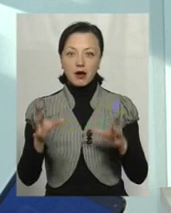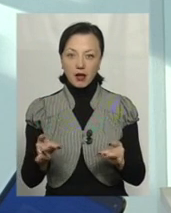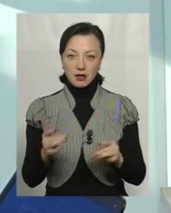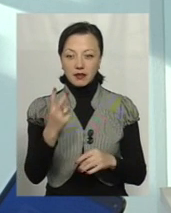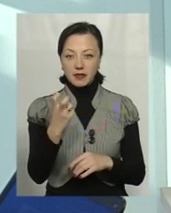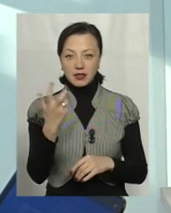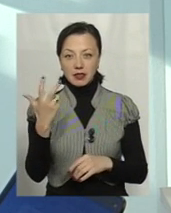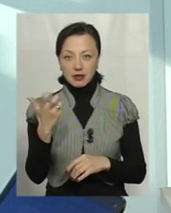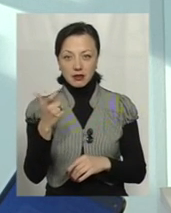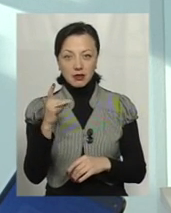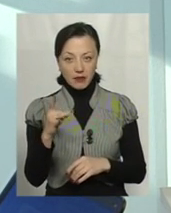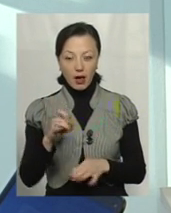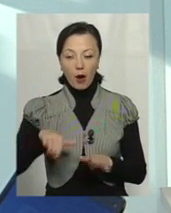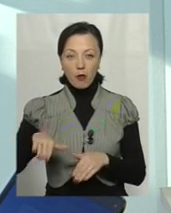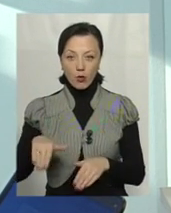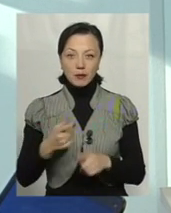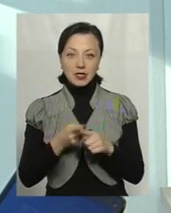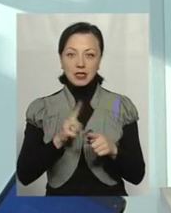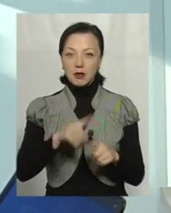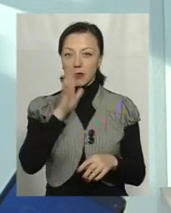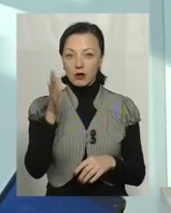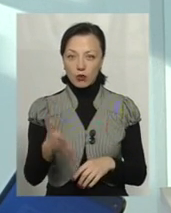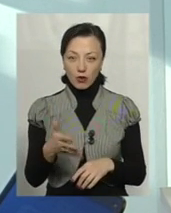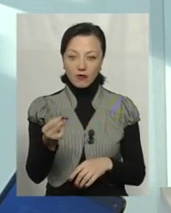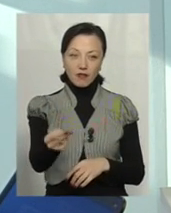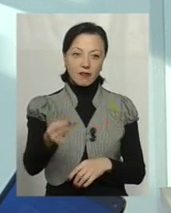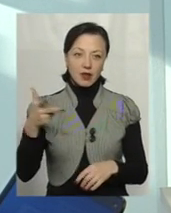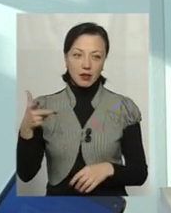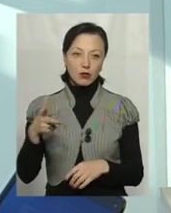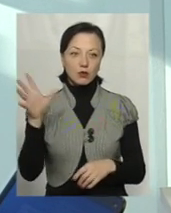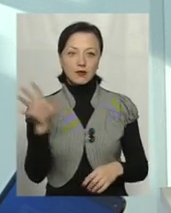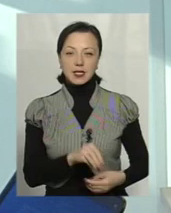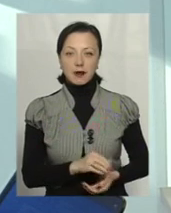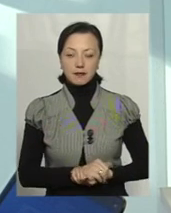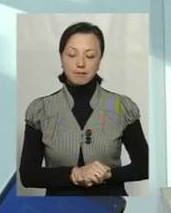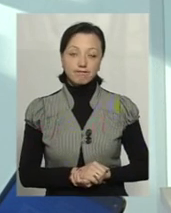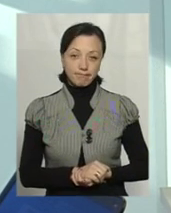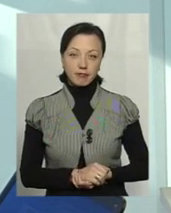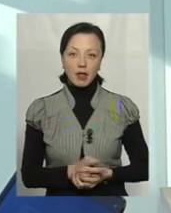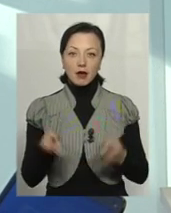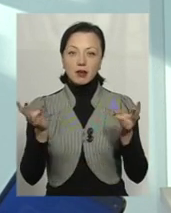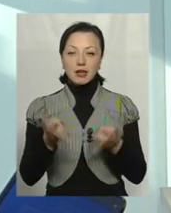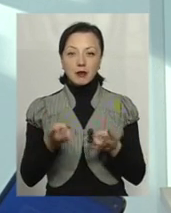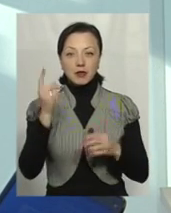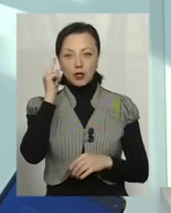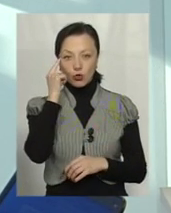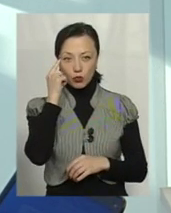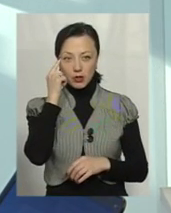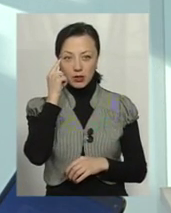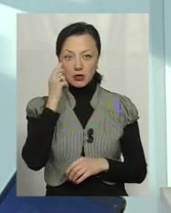200, чи 300 гривень, а потім за цих 5 років з вас витягнуть все. Тобто, треба трошки задуматись.